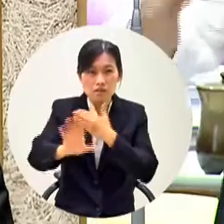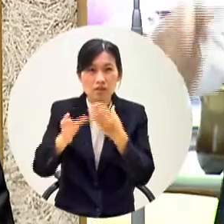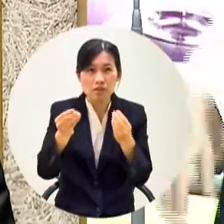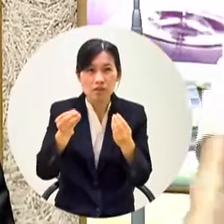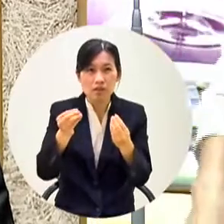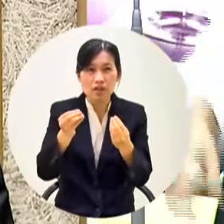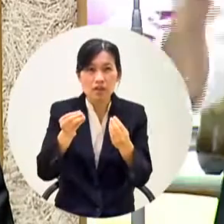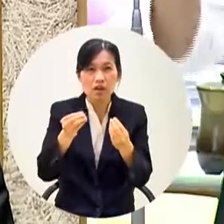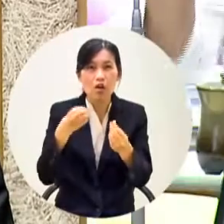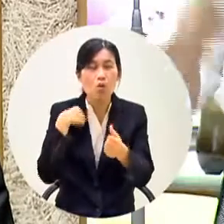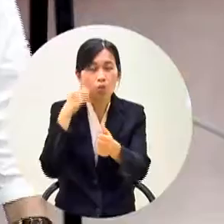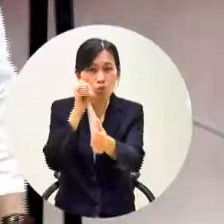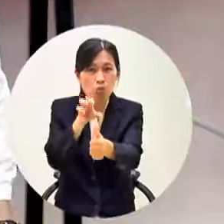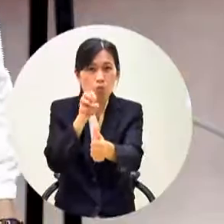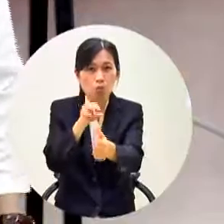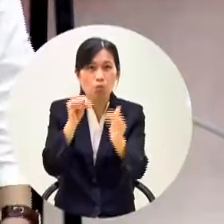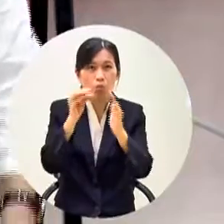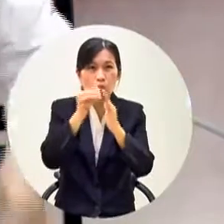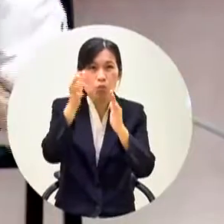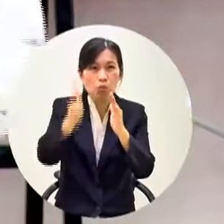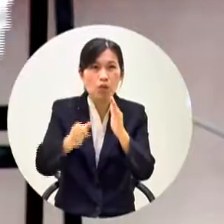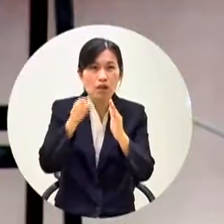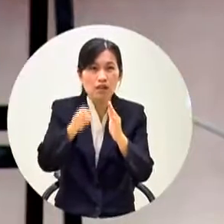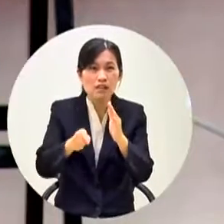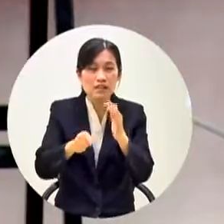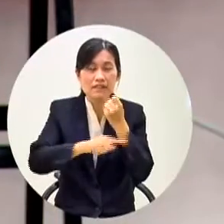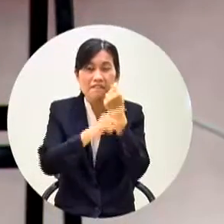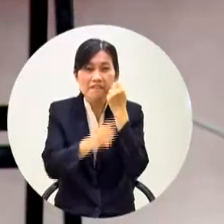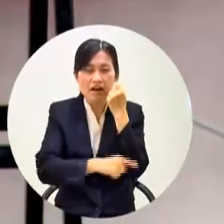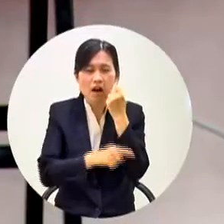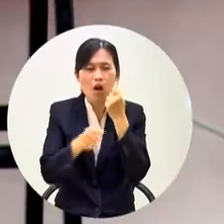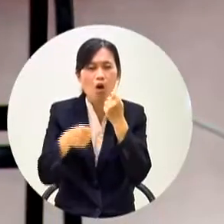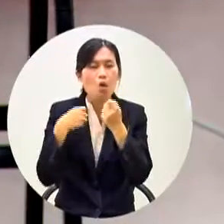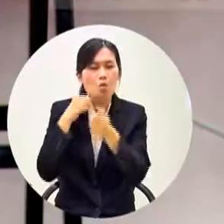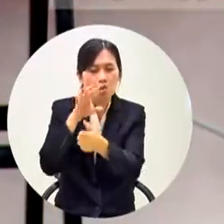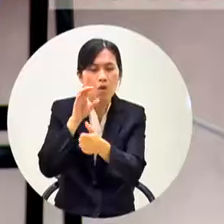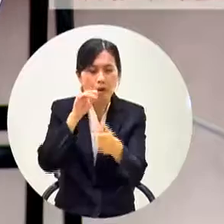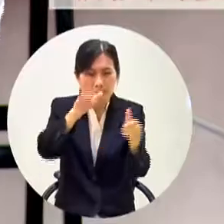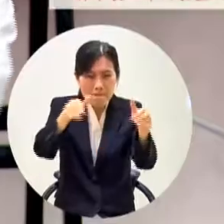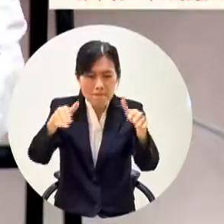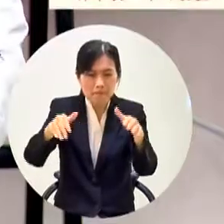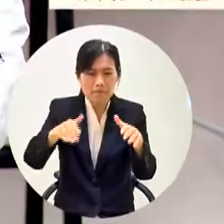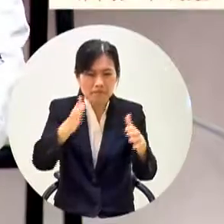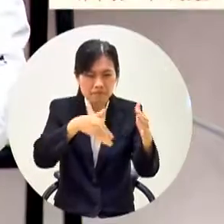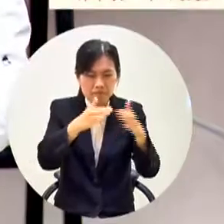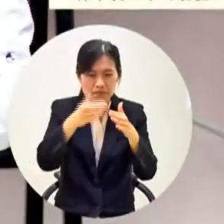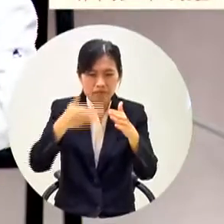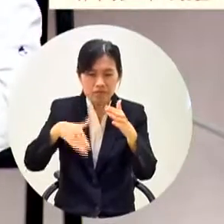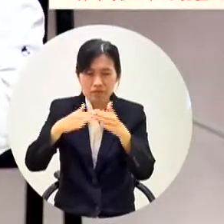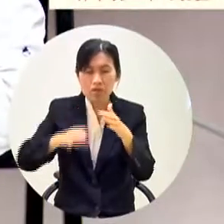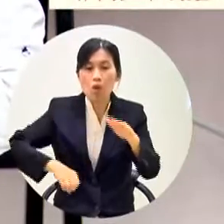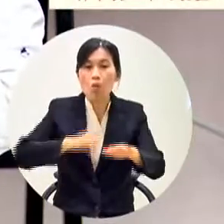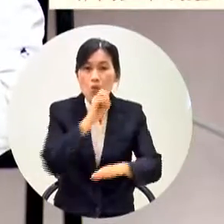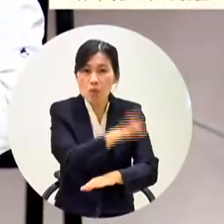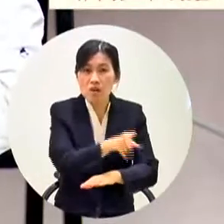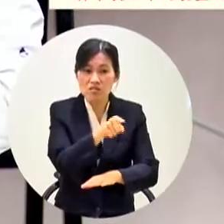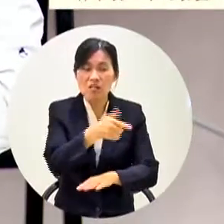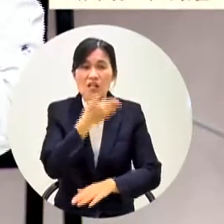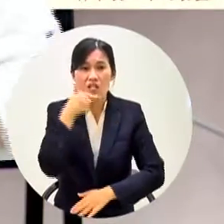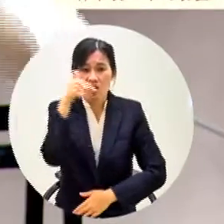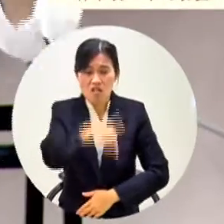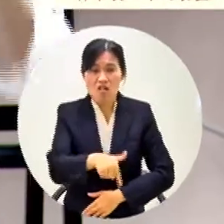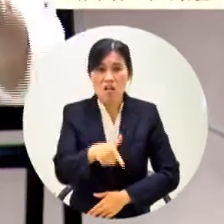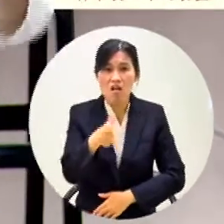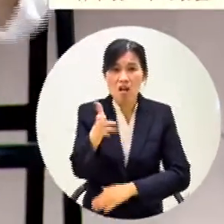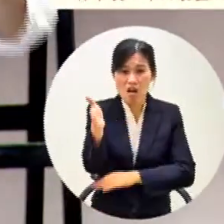好那我跟你講局長以後這種方式你就叫他去找幾個學校去認捐我們就不管了那剩下就是正風調查的